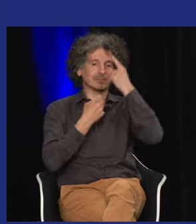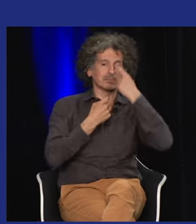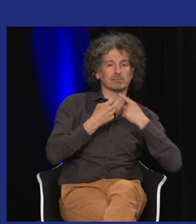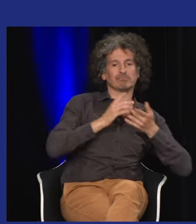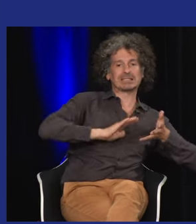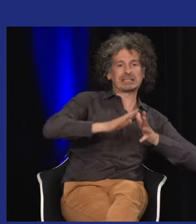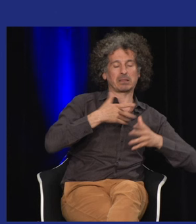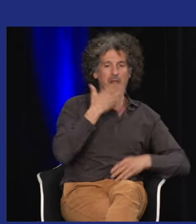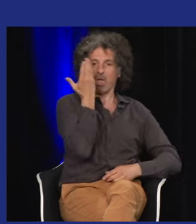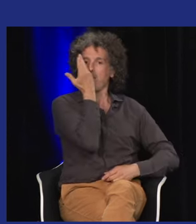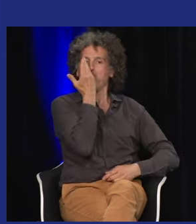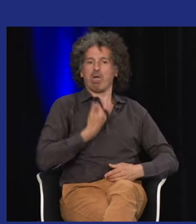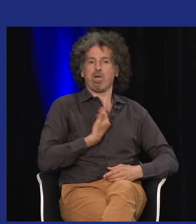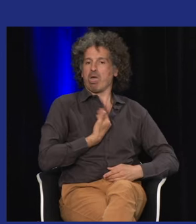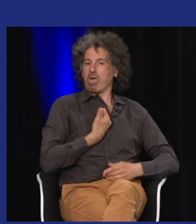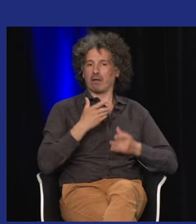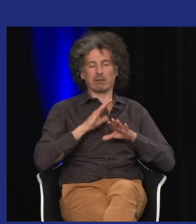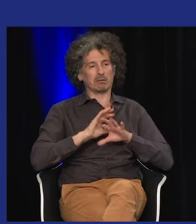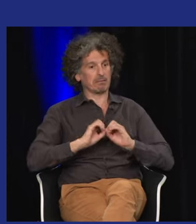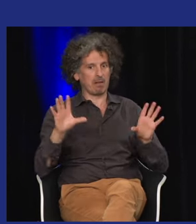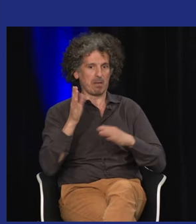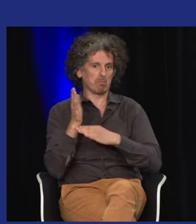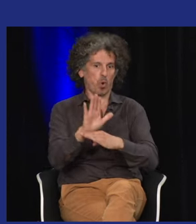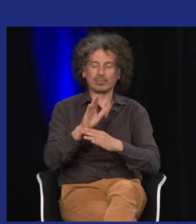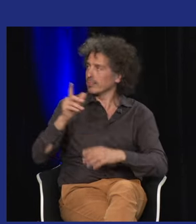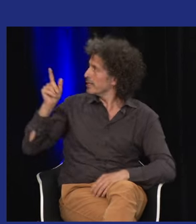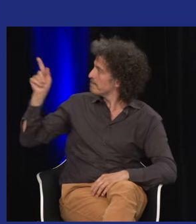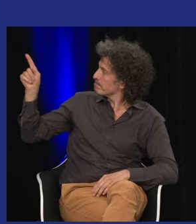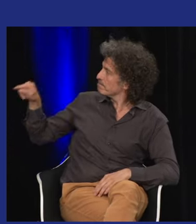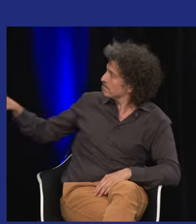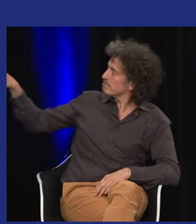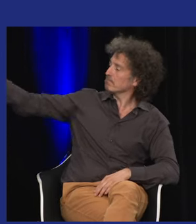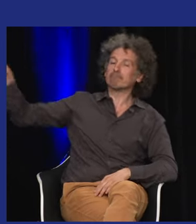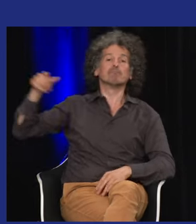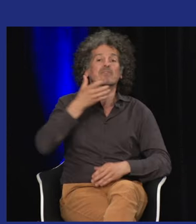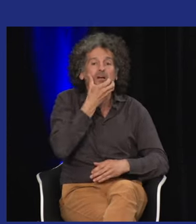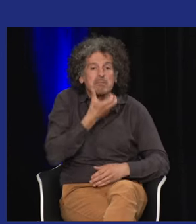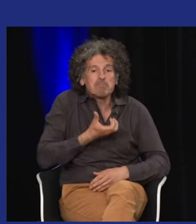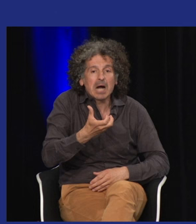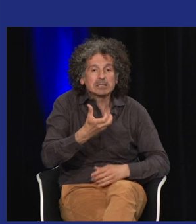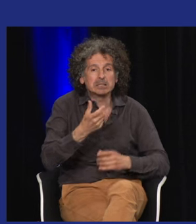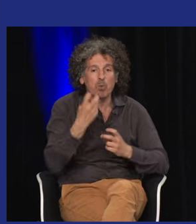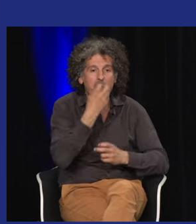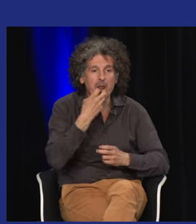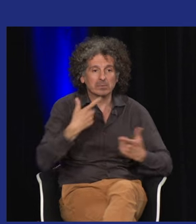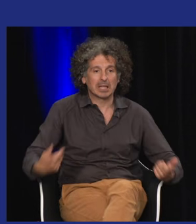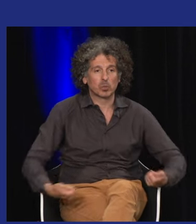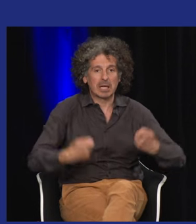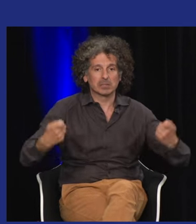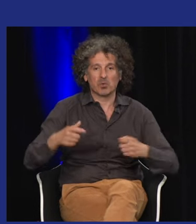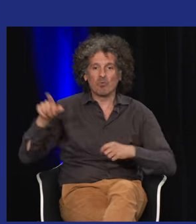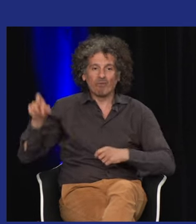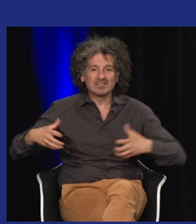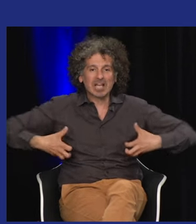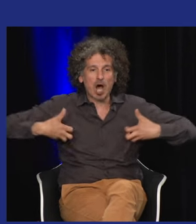dans son identité entre sa partie orale et sa partie langue des signes et là vraiment avec ce masque elle essaye